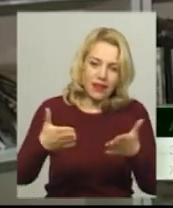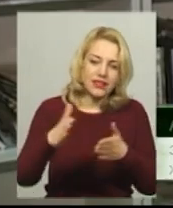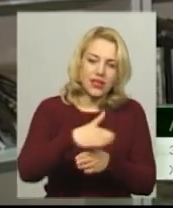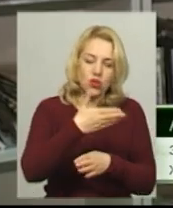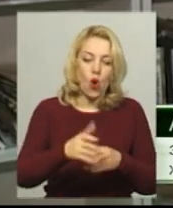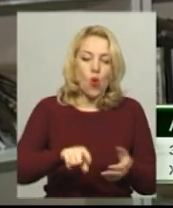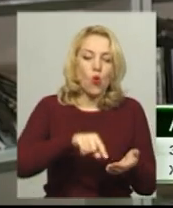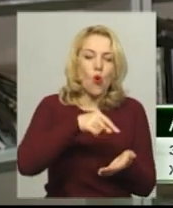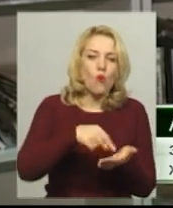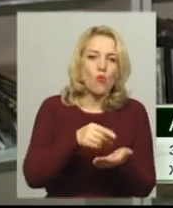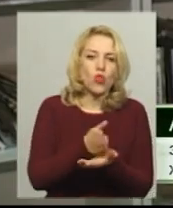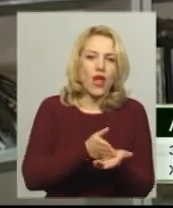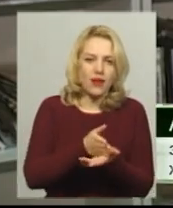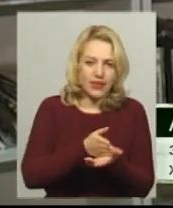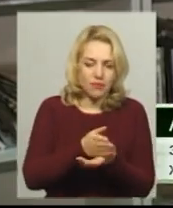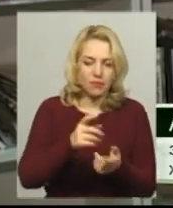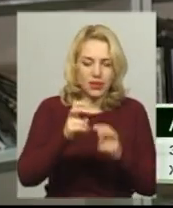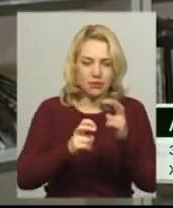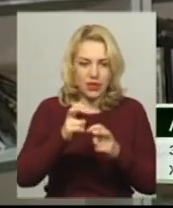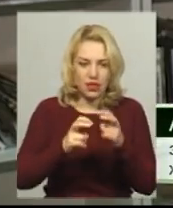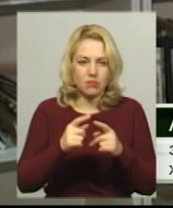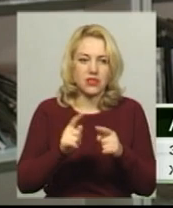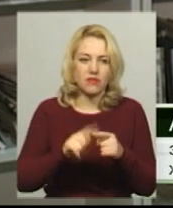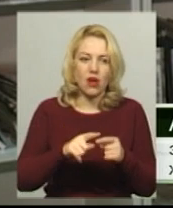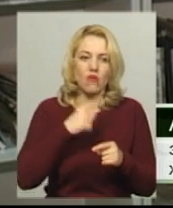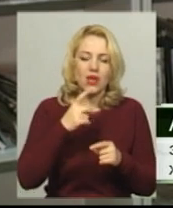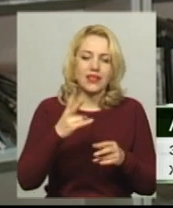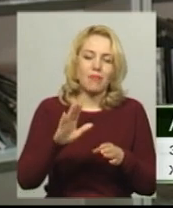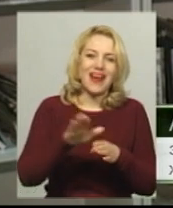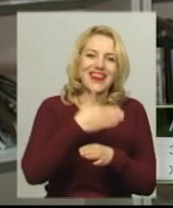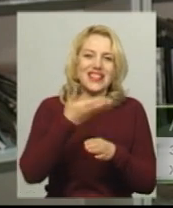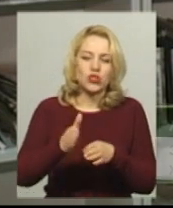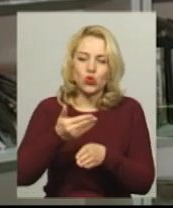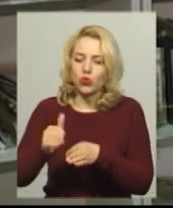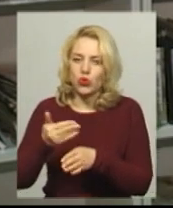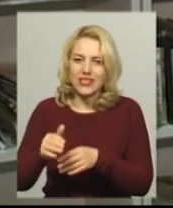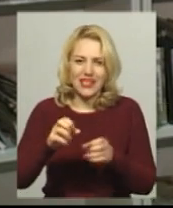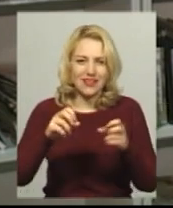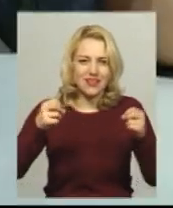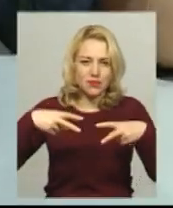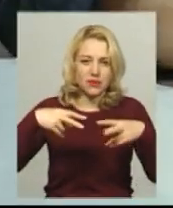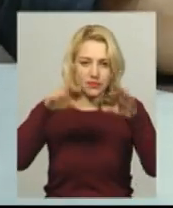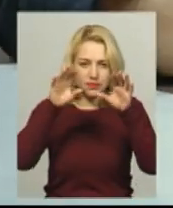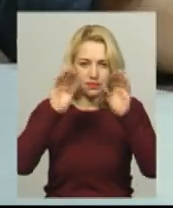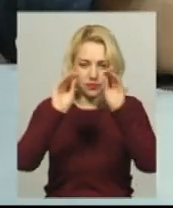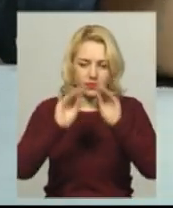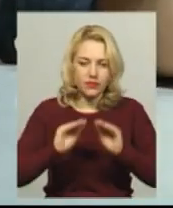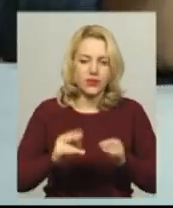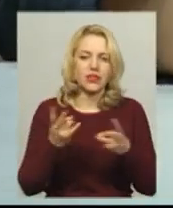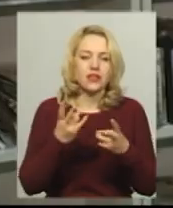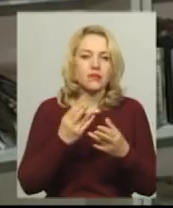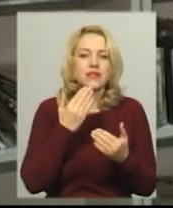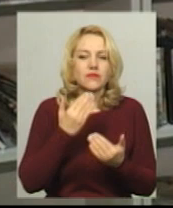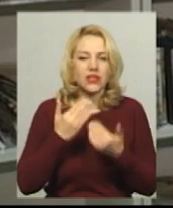процес і заклик до реструктуризації старої заборгованості з кожним споживачем окремо. Звертайтеся до